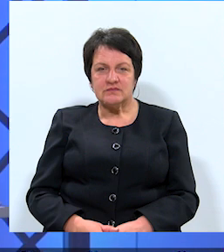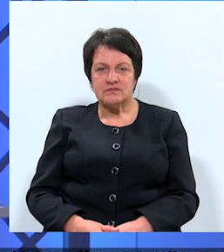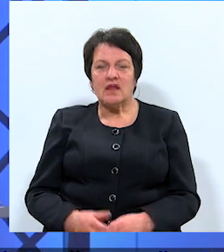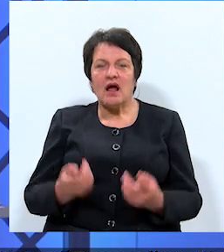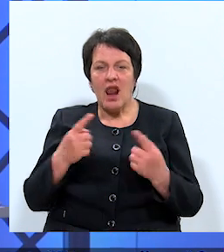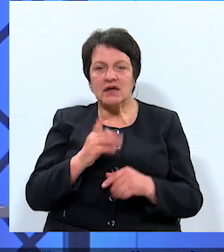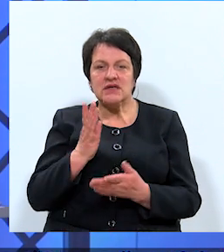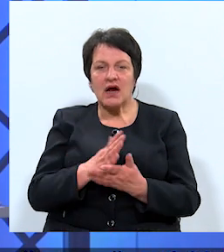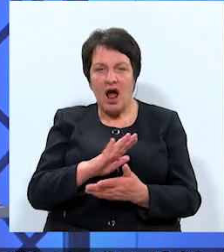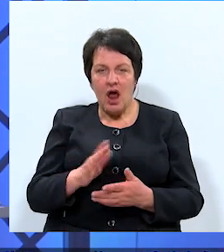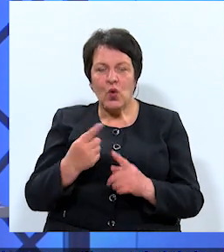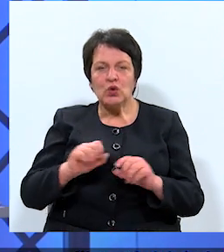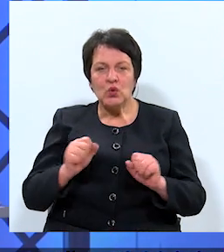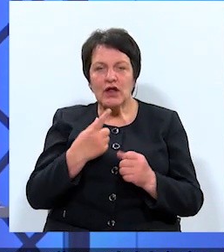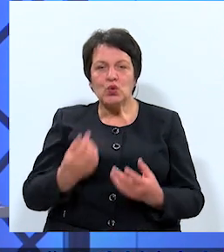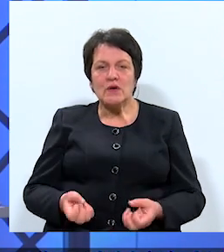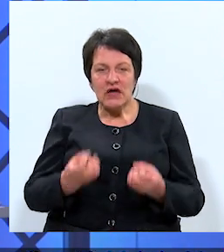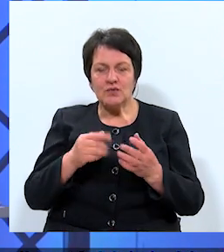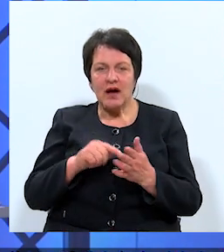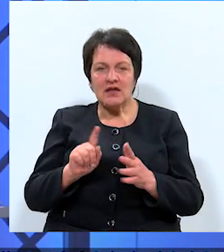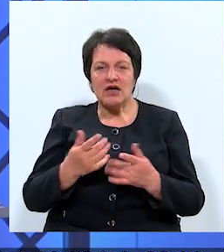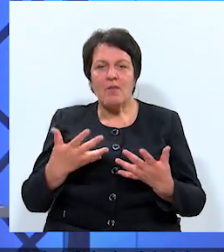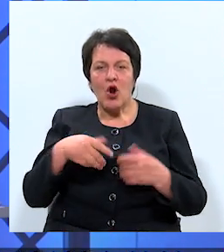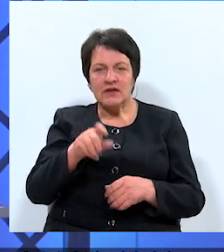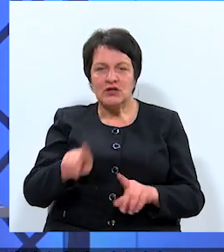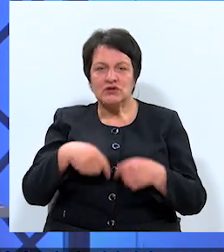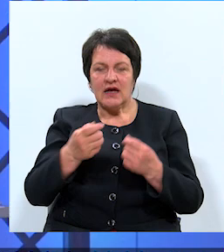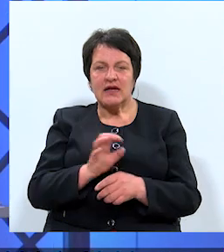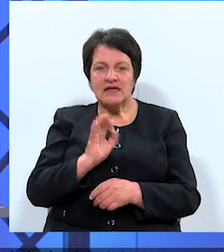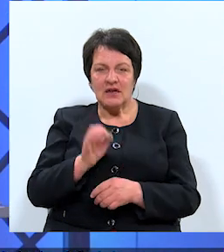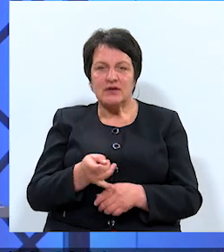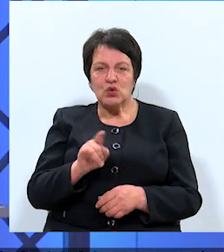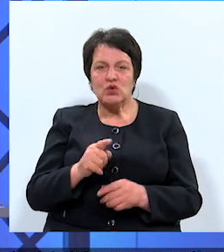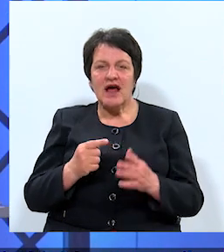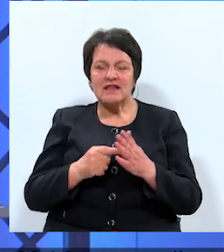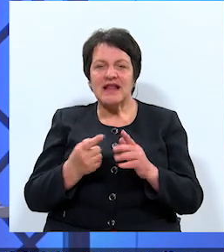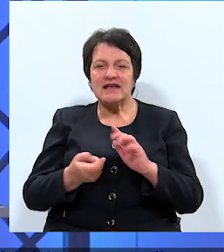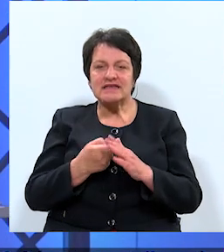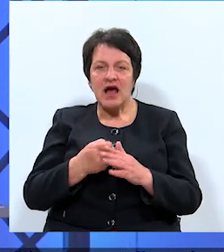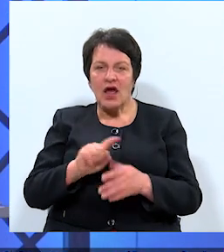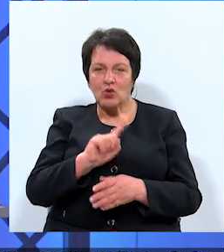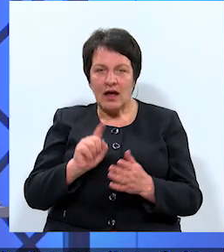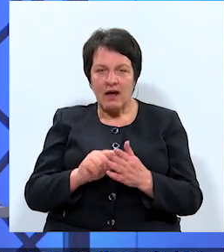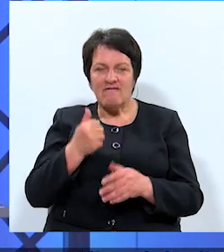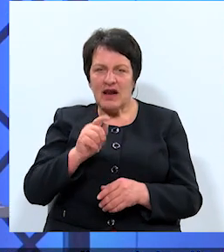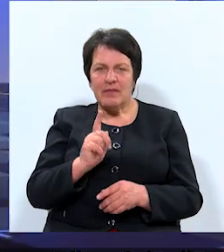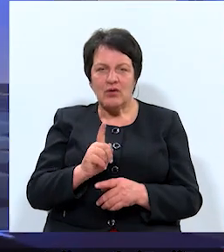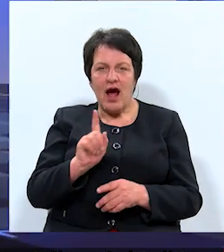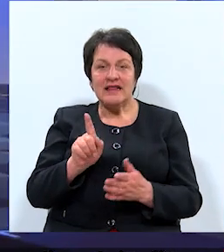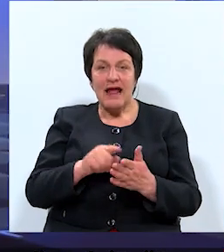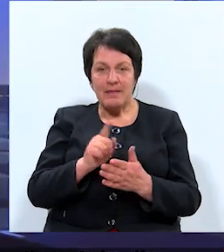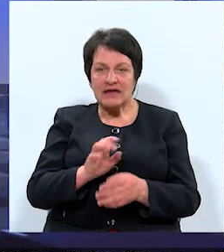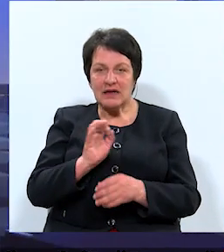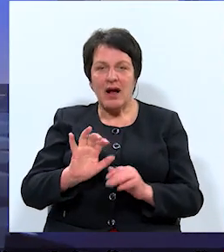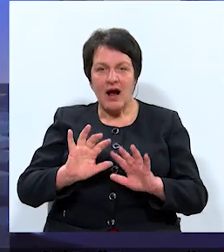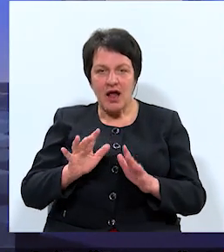Laiks ir galā un tūtdēļ noskaidrosim, kādas ir politiķu sniegtās atbildes uz testa jautājumiem. Vēl brīdināšu, ka nepareizes